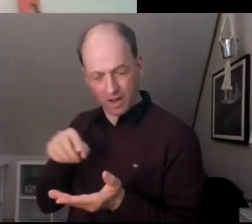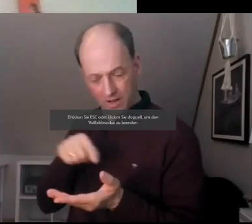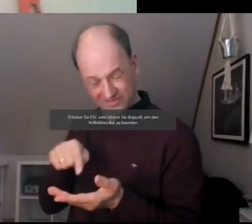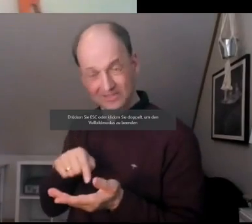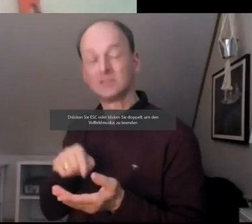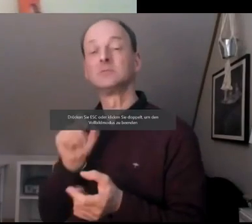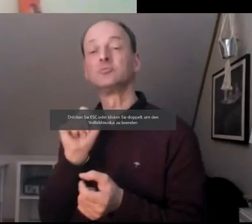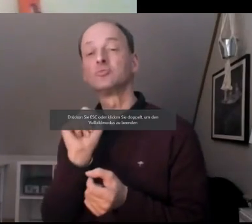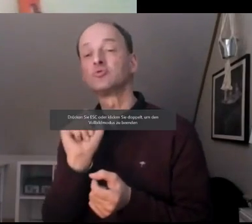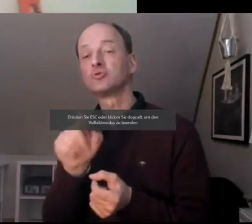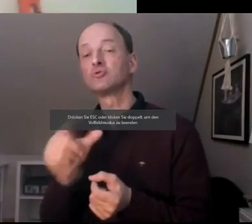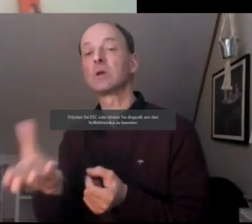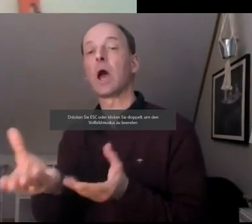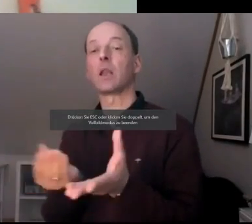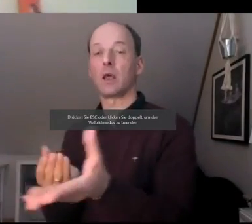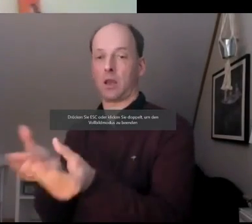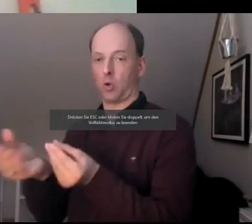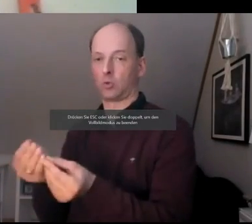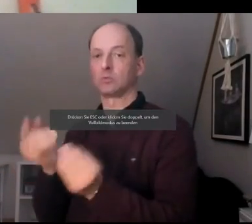abgebildet ist.